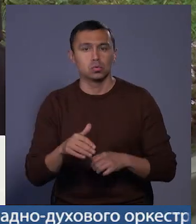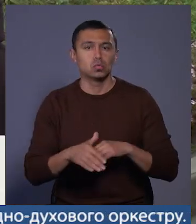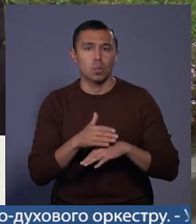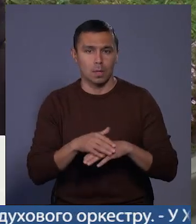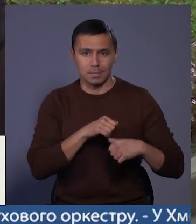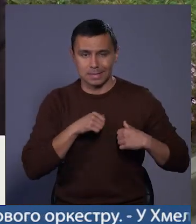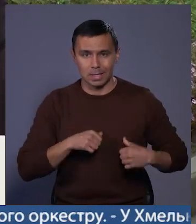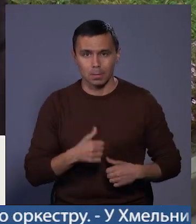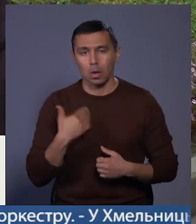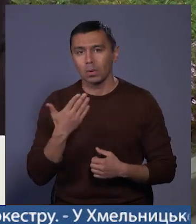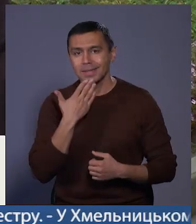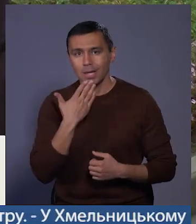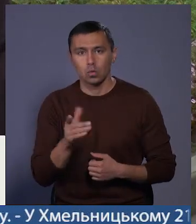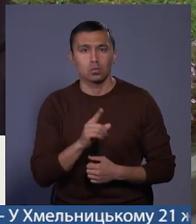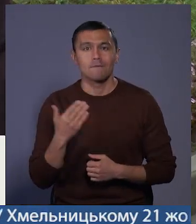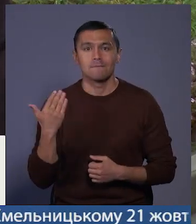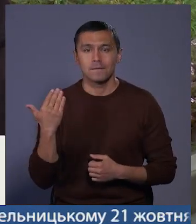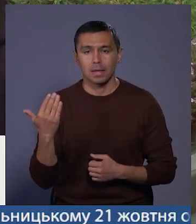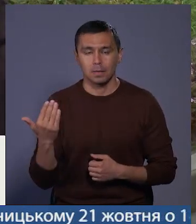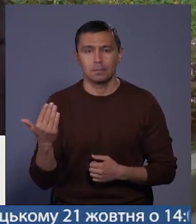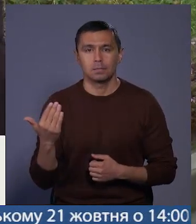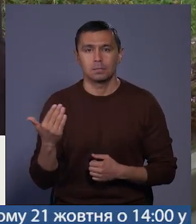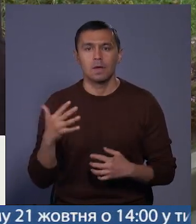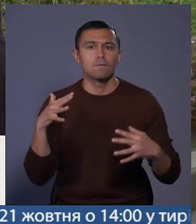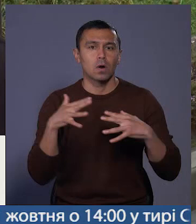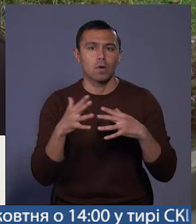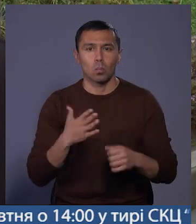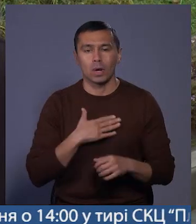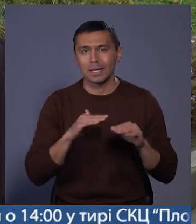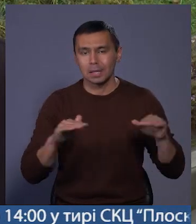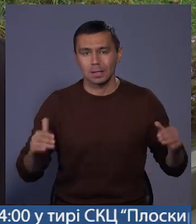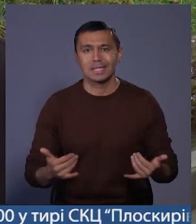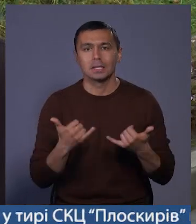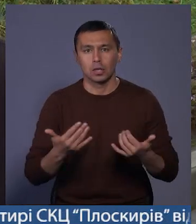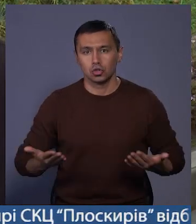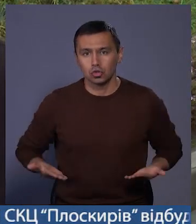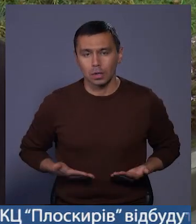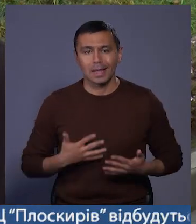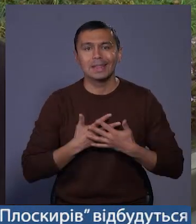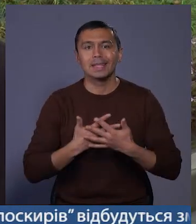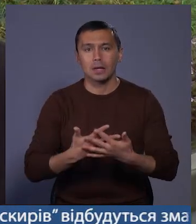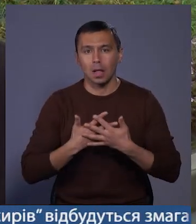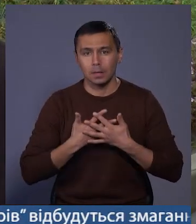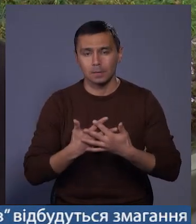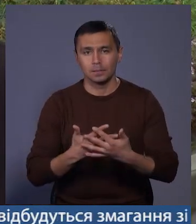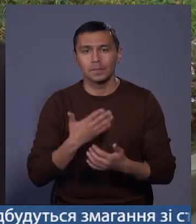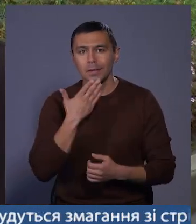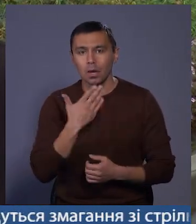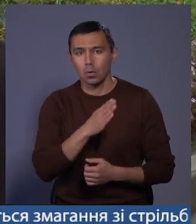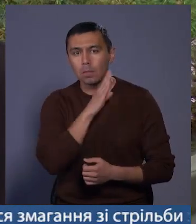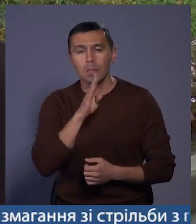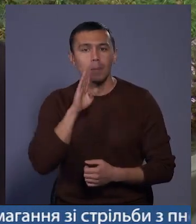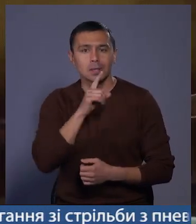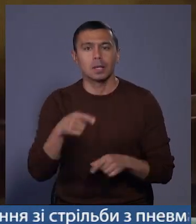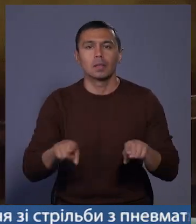серцем. Я йому дякую, що він воював, що мої діти зараз жили, дихали. Дякую мамі